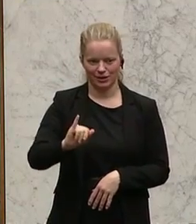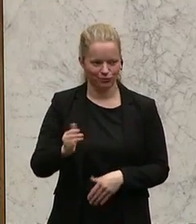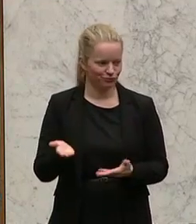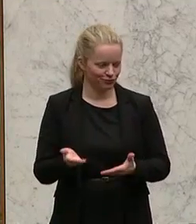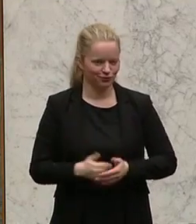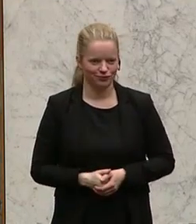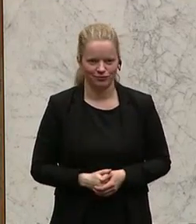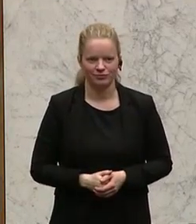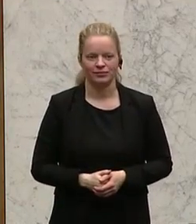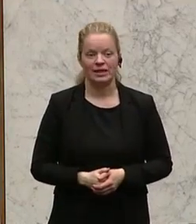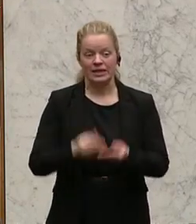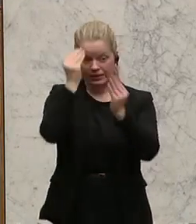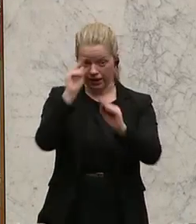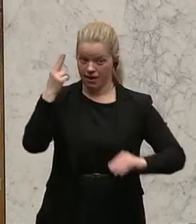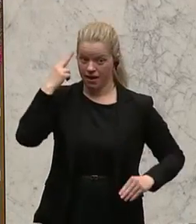einzahlt, hat auch Anspruch auf Leistungen.